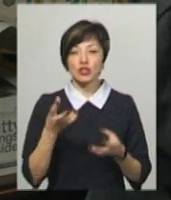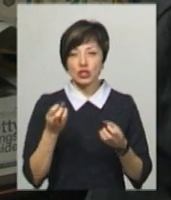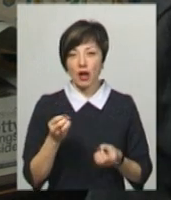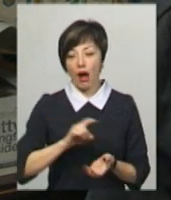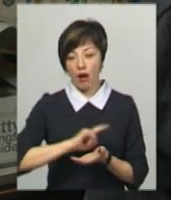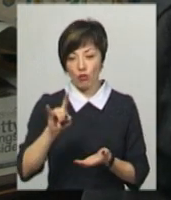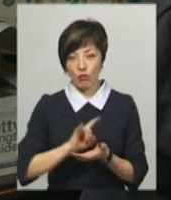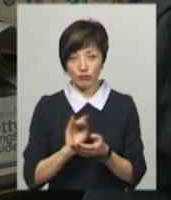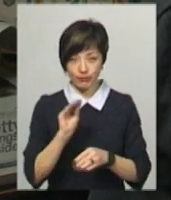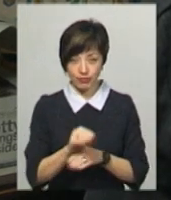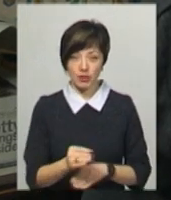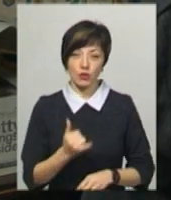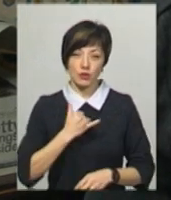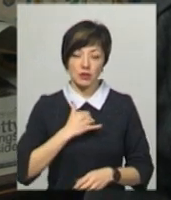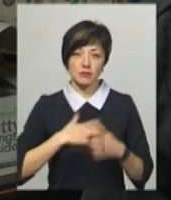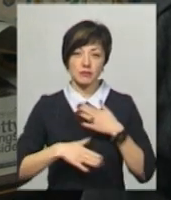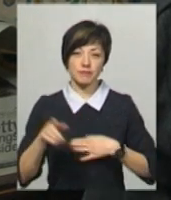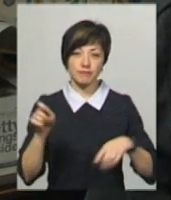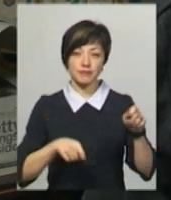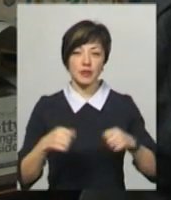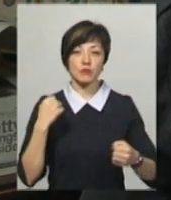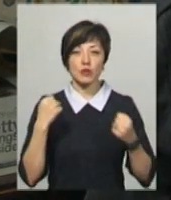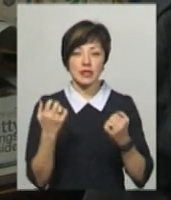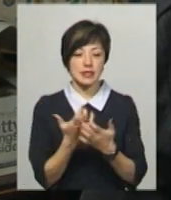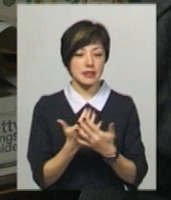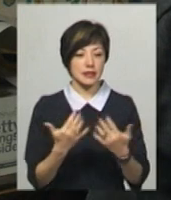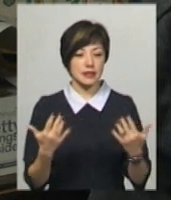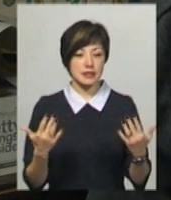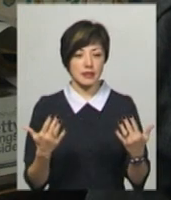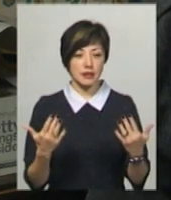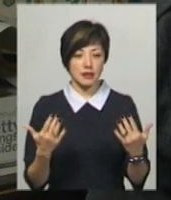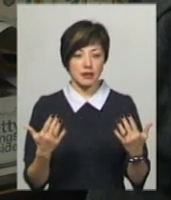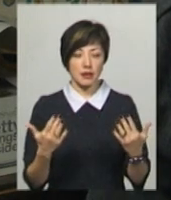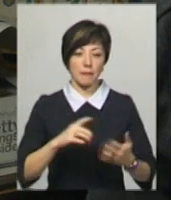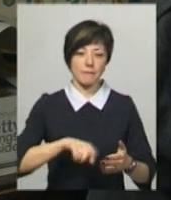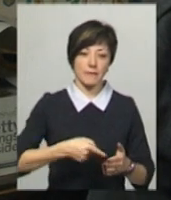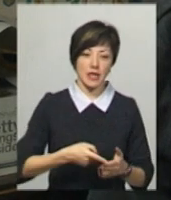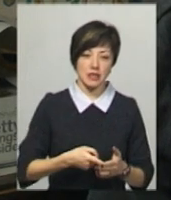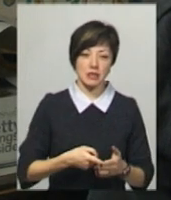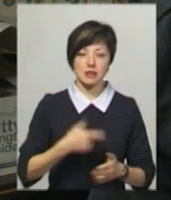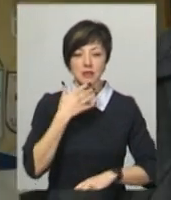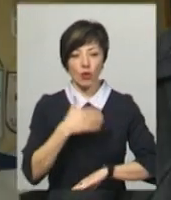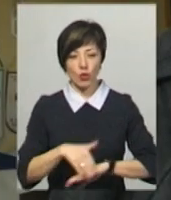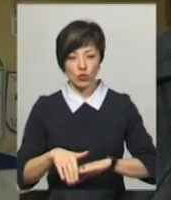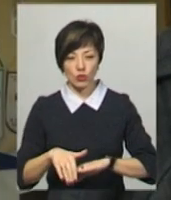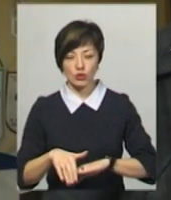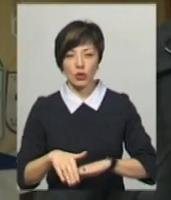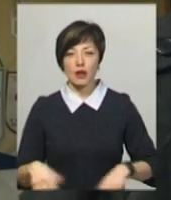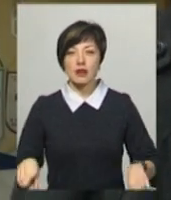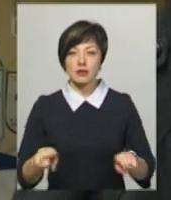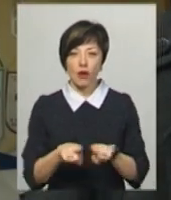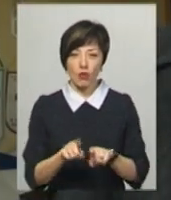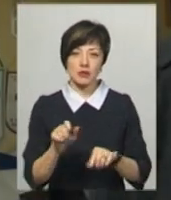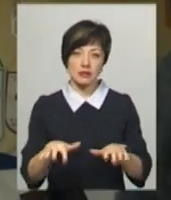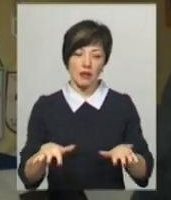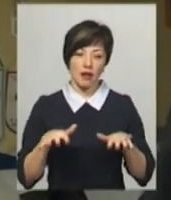то до нас залюбки їдуть спортсмени з різних міст, навіть за кордону. А от такого зала,